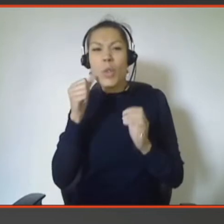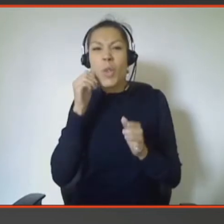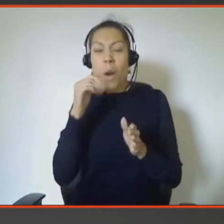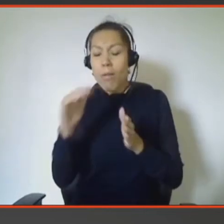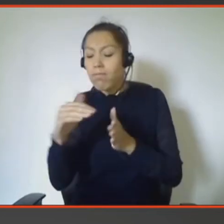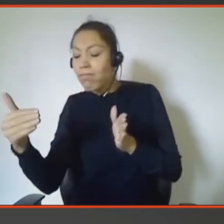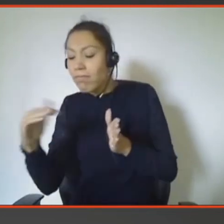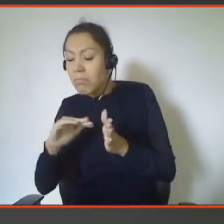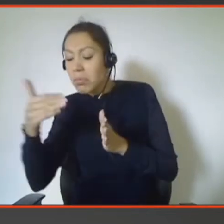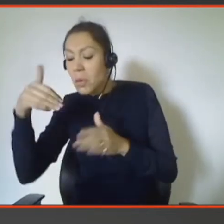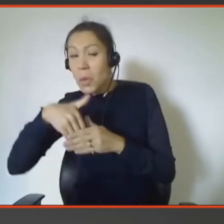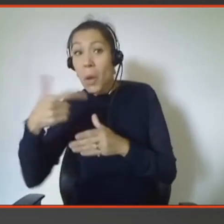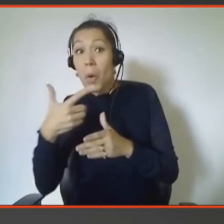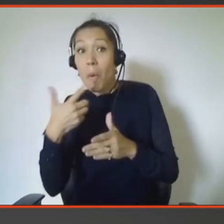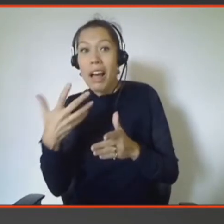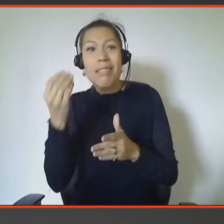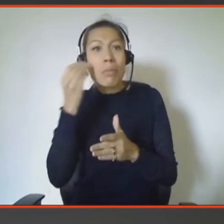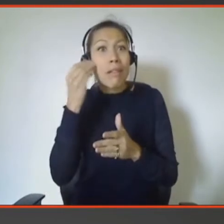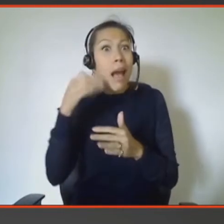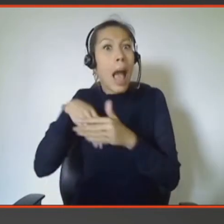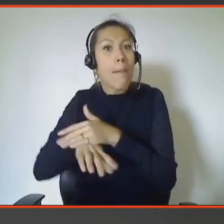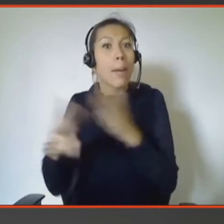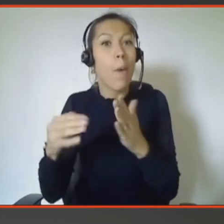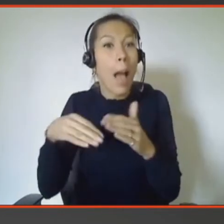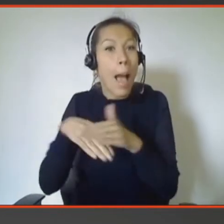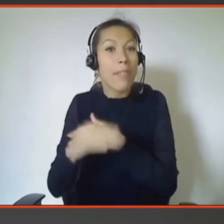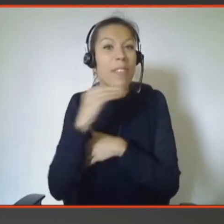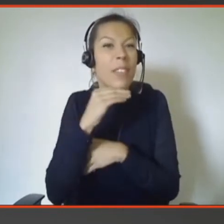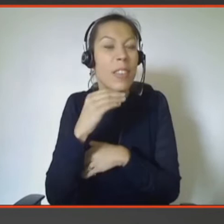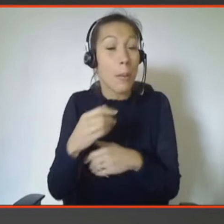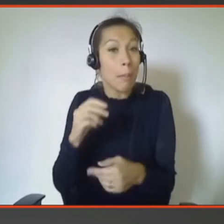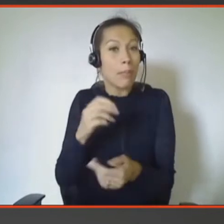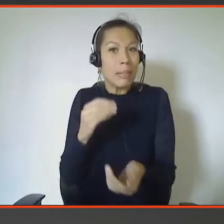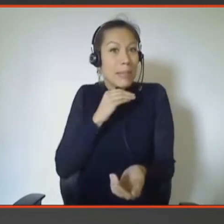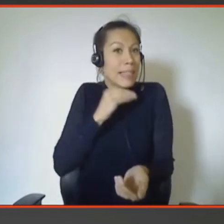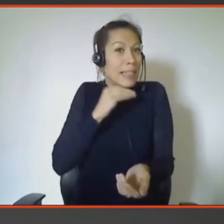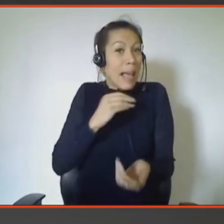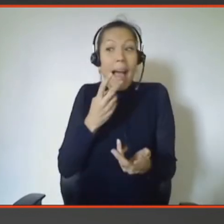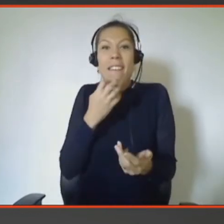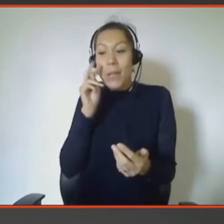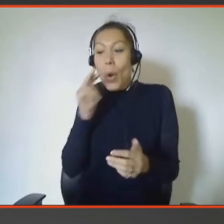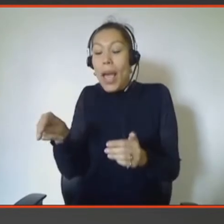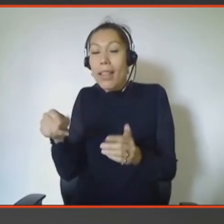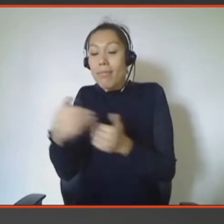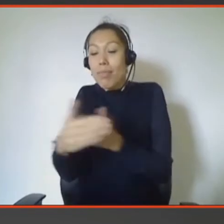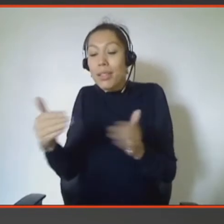persuadés que l'imprimante va imprimer quelque chose vite parce qu'on vient de leur donner. Donc, forcément, ça va aller vite et il ne passe rien.